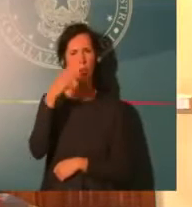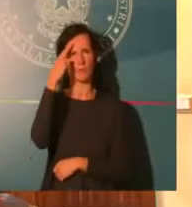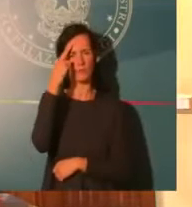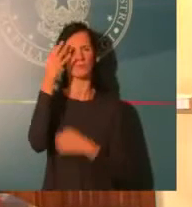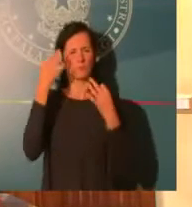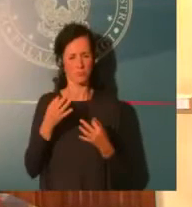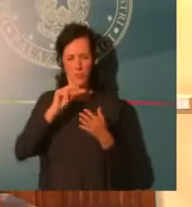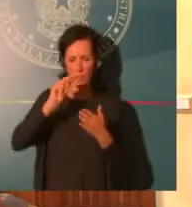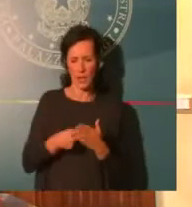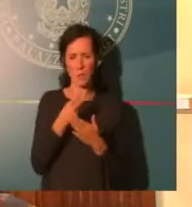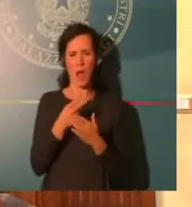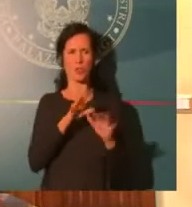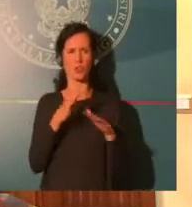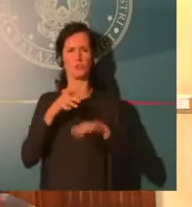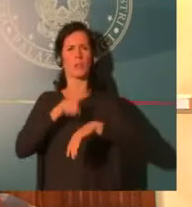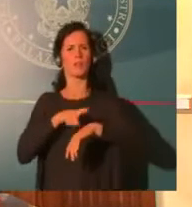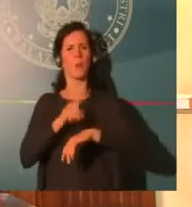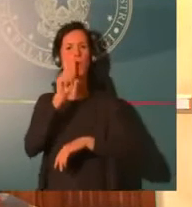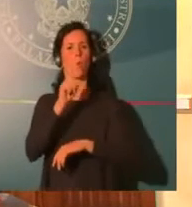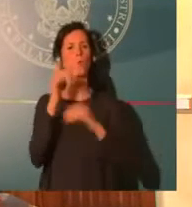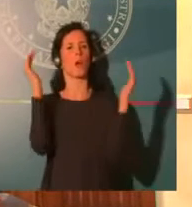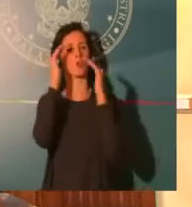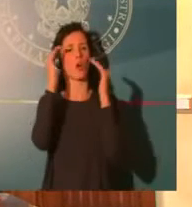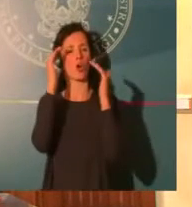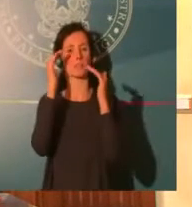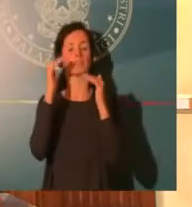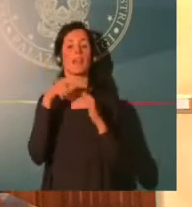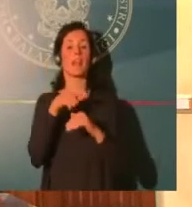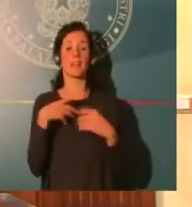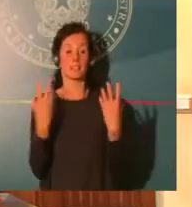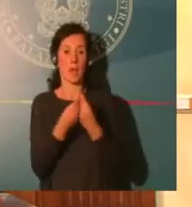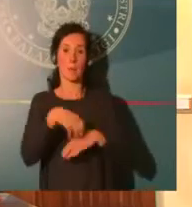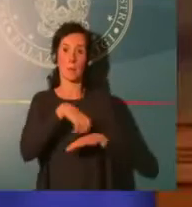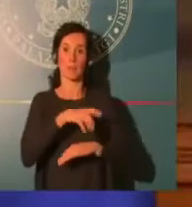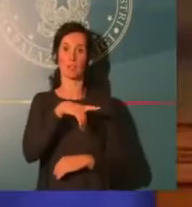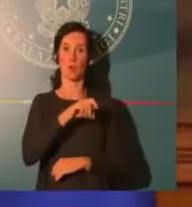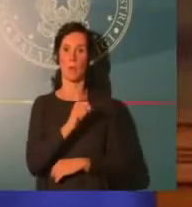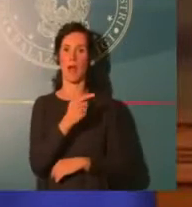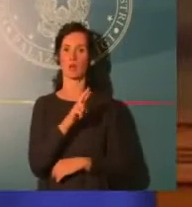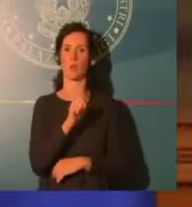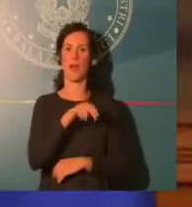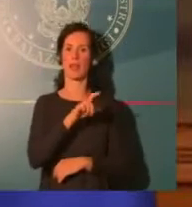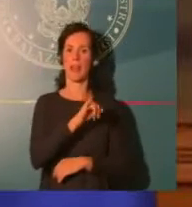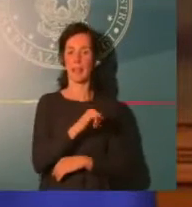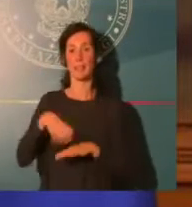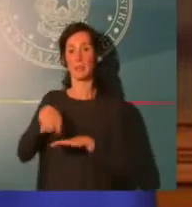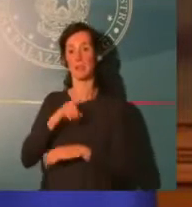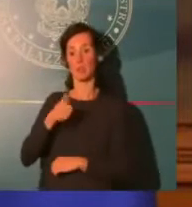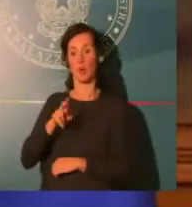sicuri che queste risorse c'erano e quindi gli stanziamenti erano sufficienti.